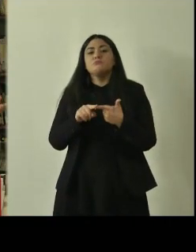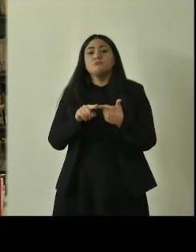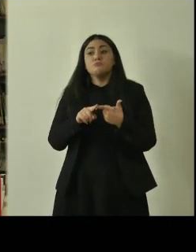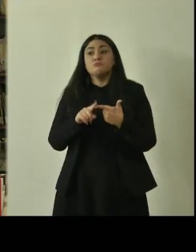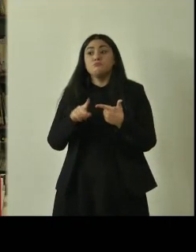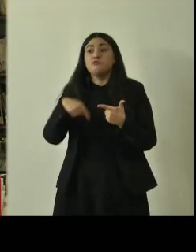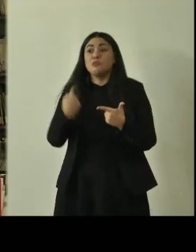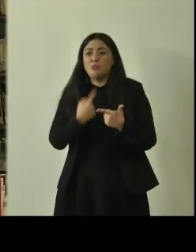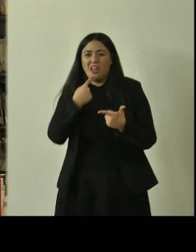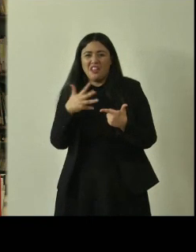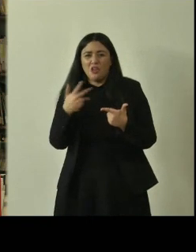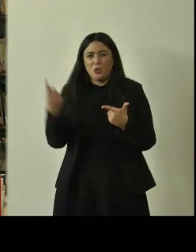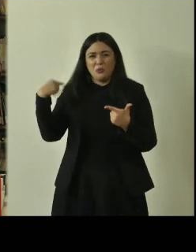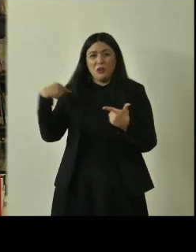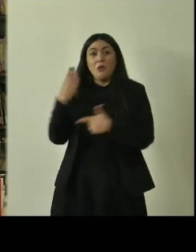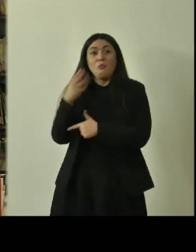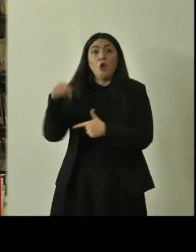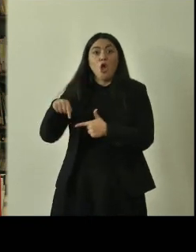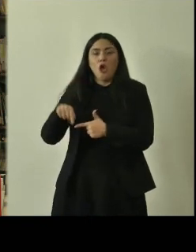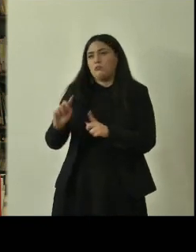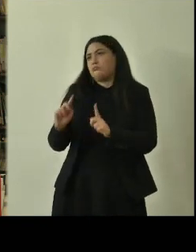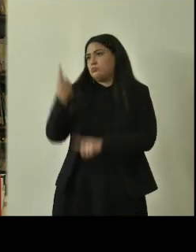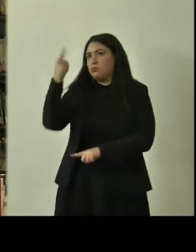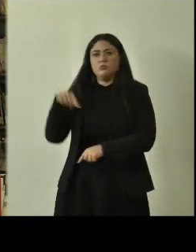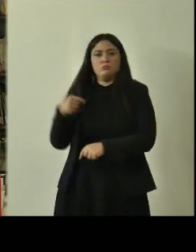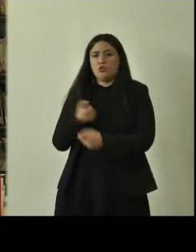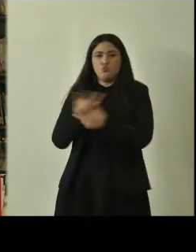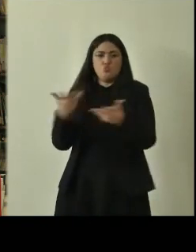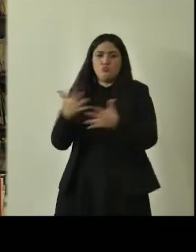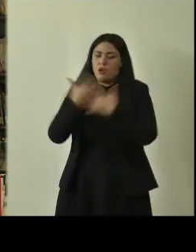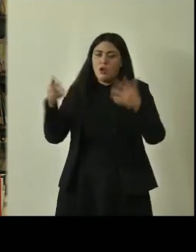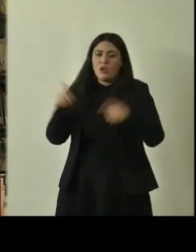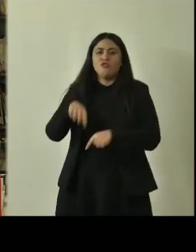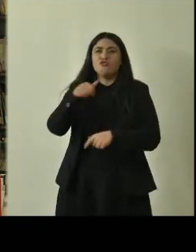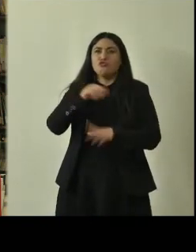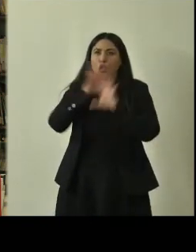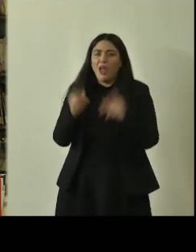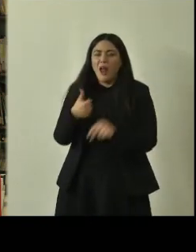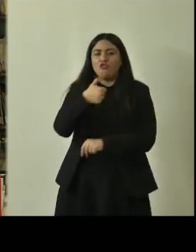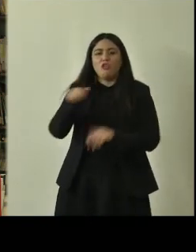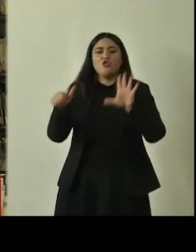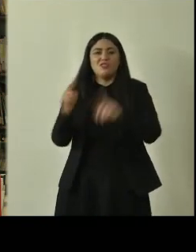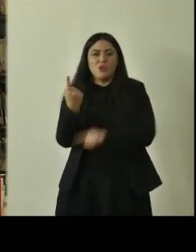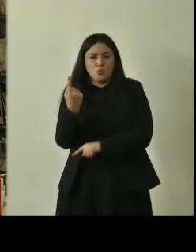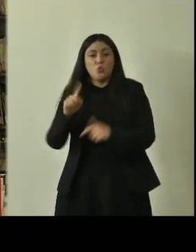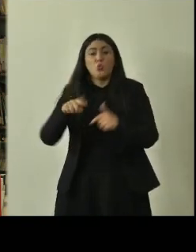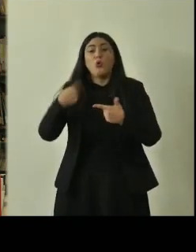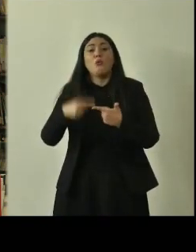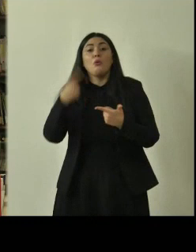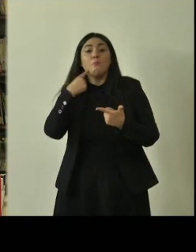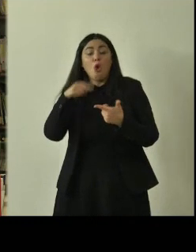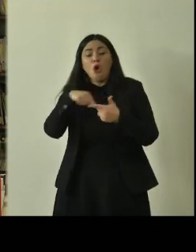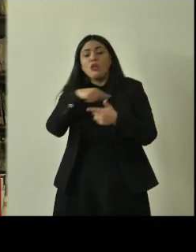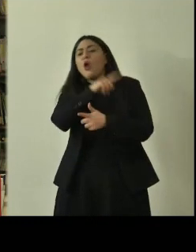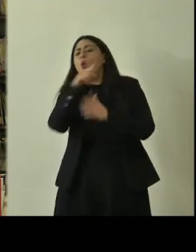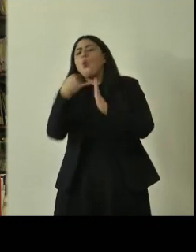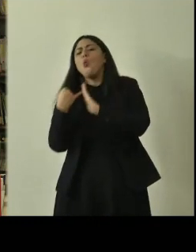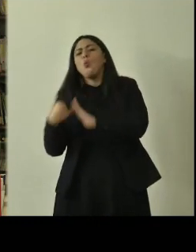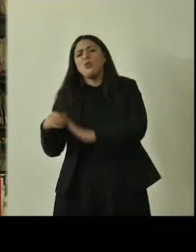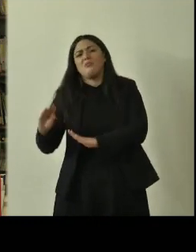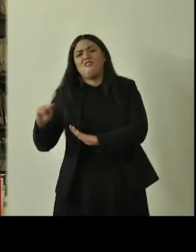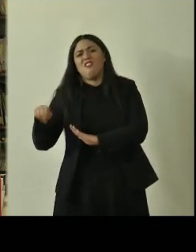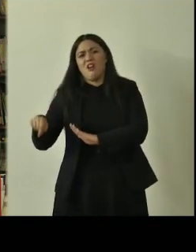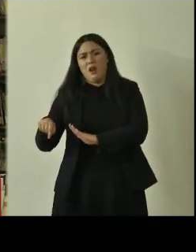detto prima la bologna la fa da padrone perché ne ha 161 segue modena l'ultimo il fanalino di code ferrara anche qui